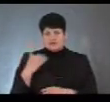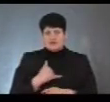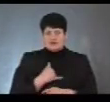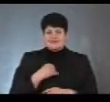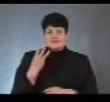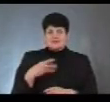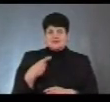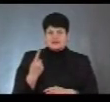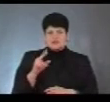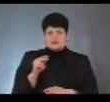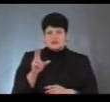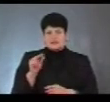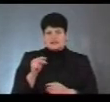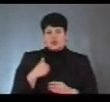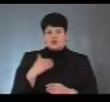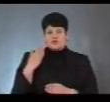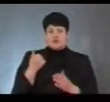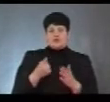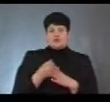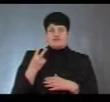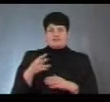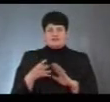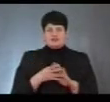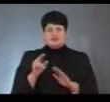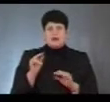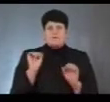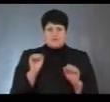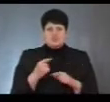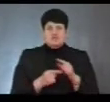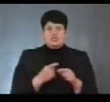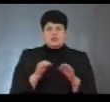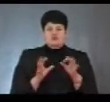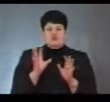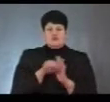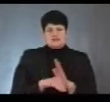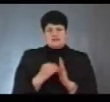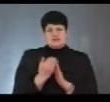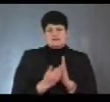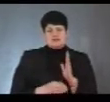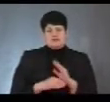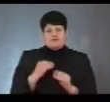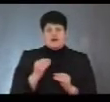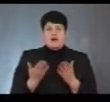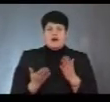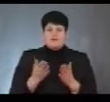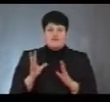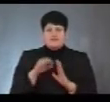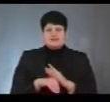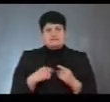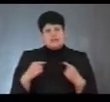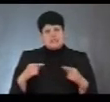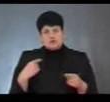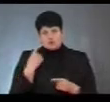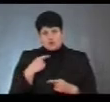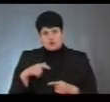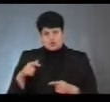дата голосування, то до 29 числа можна через суд ще внести себе в списки виборців або внести іншу особу, якщо вона